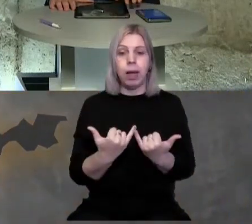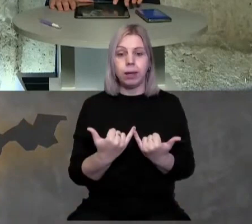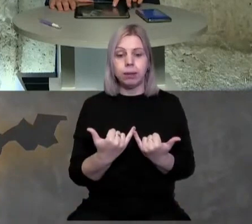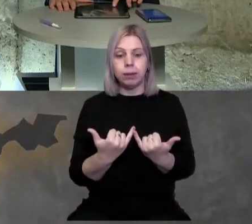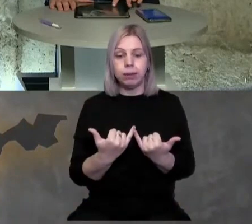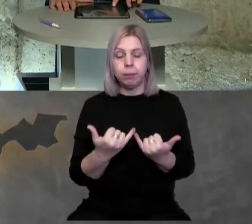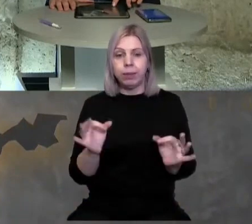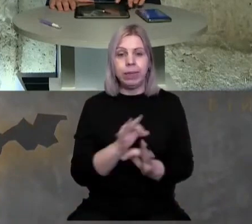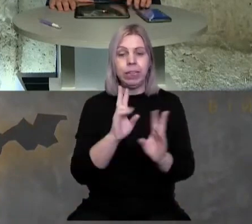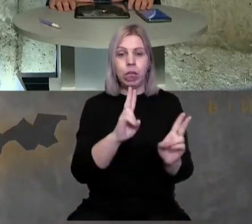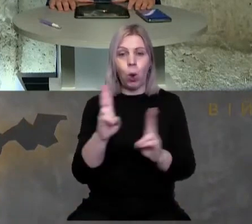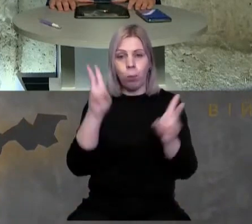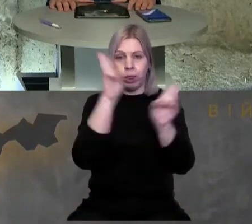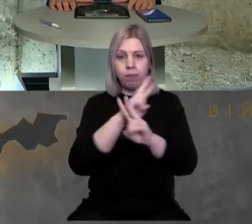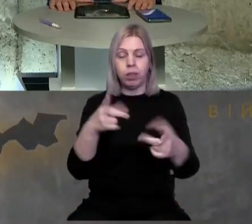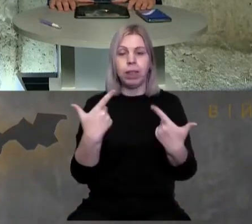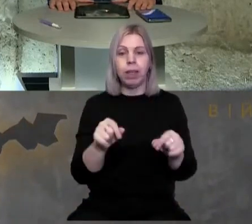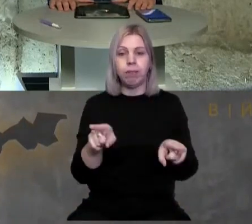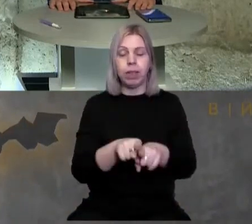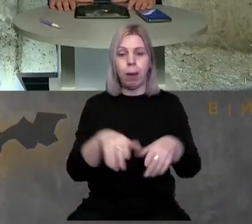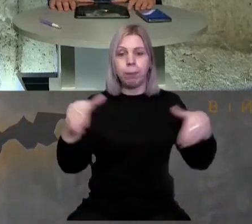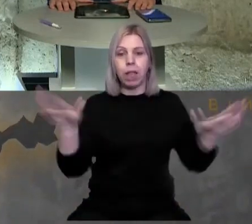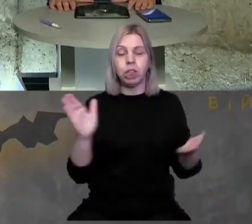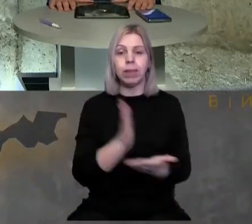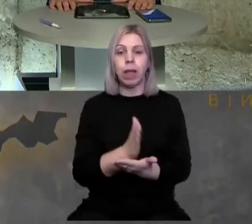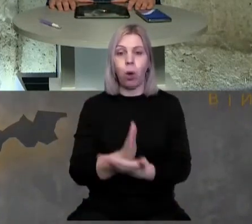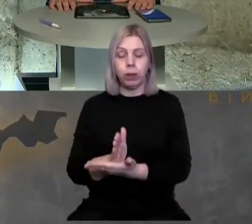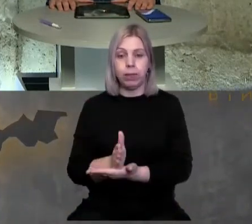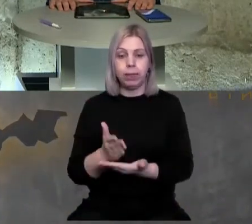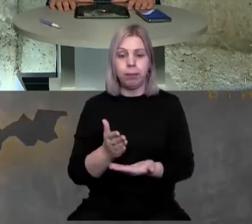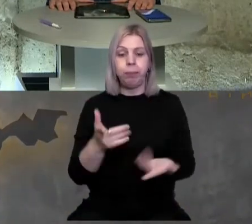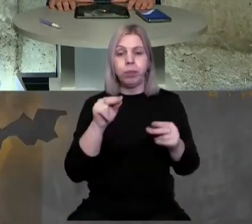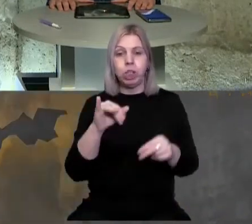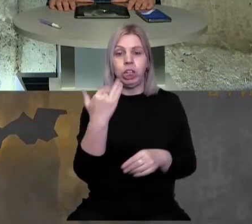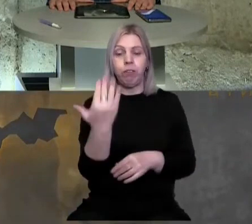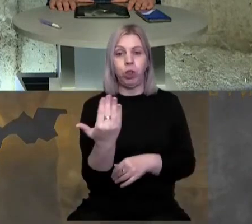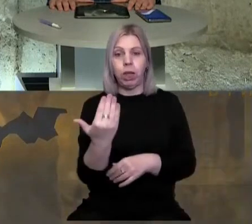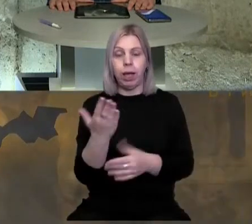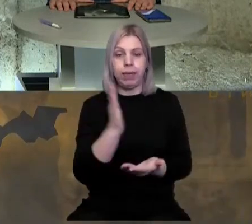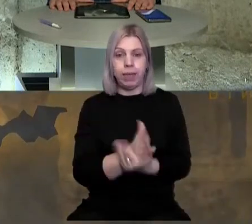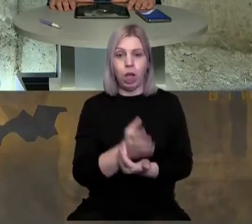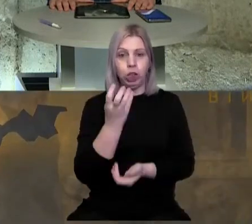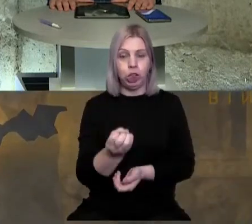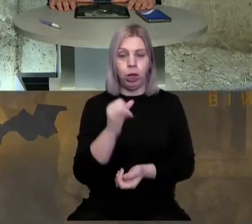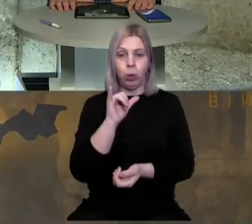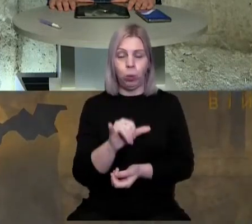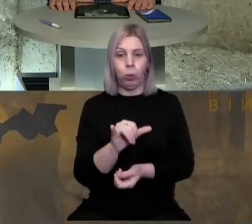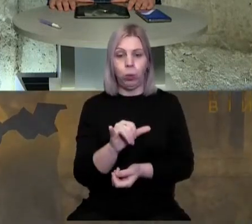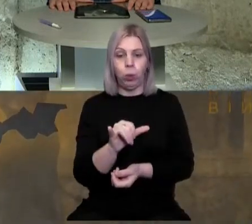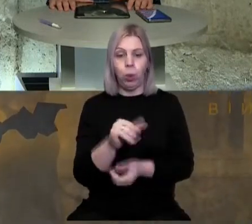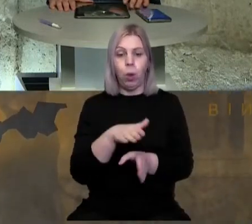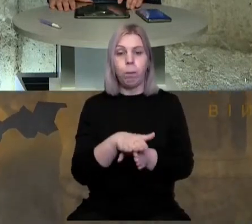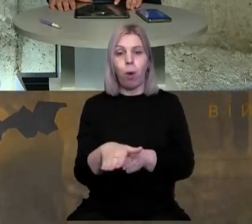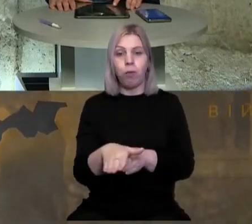нікому не відомо, де ця пташка знаходиться, чи вона є ще у